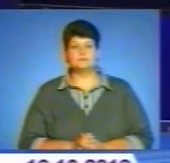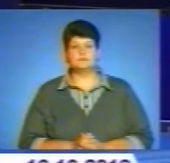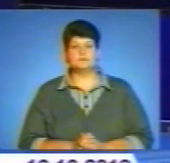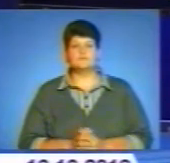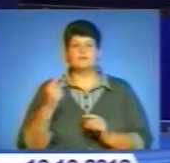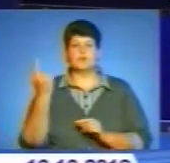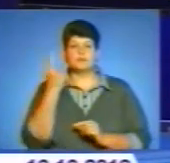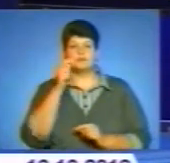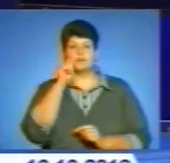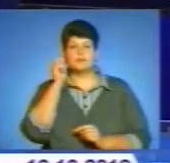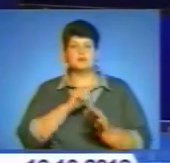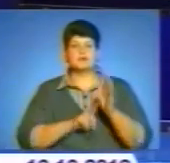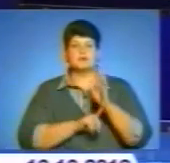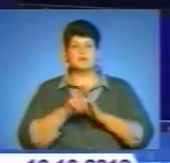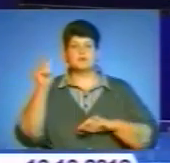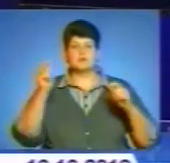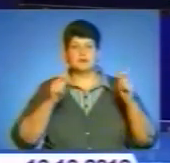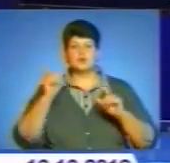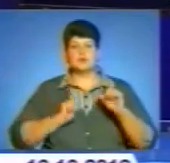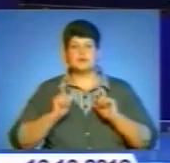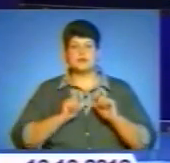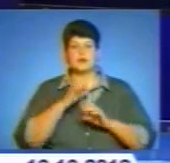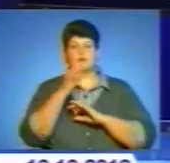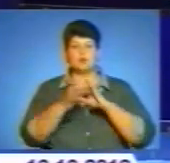багатий край, і це дуже цікаво на це все подивитися.